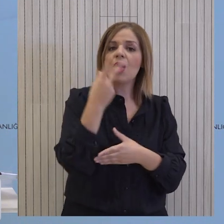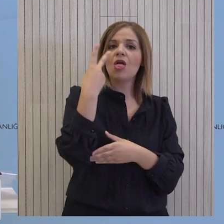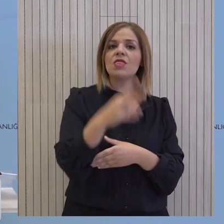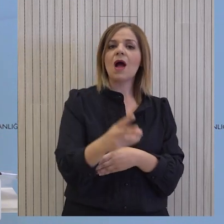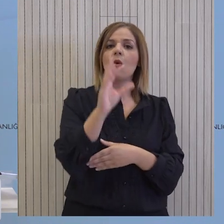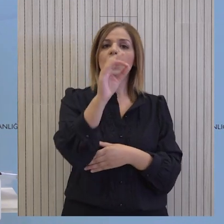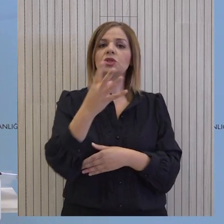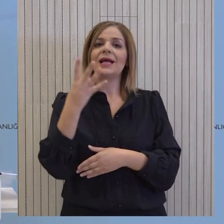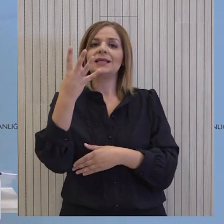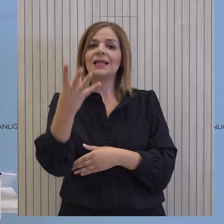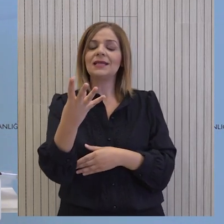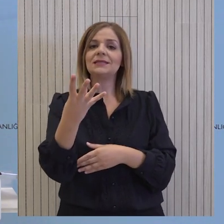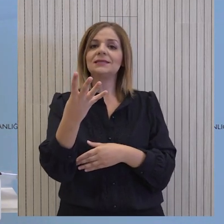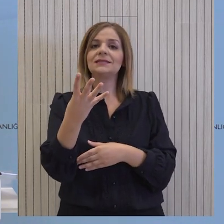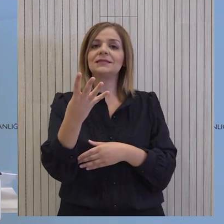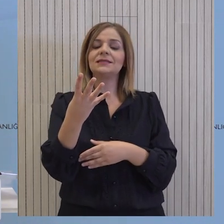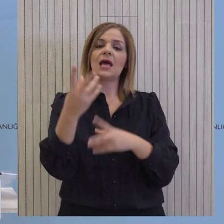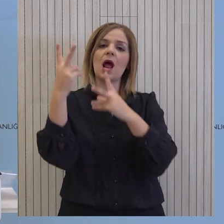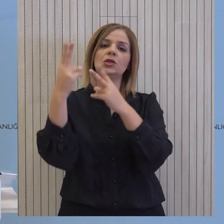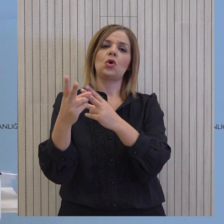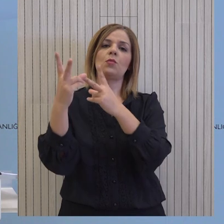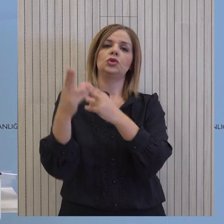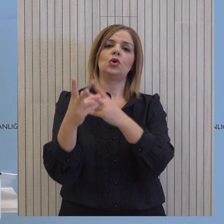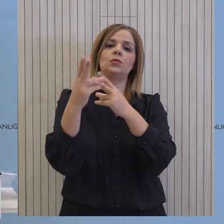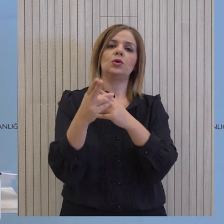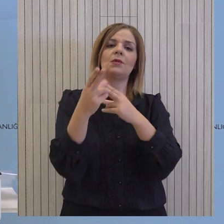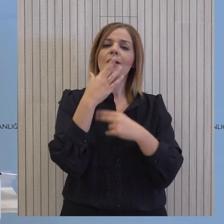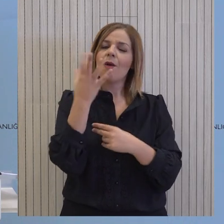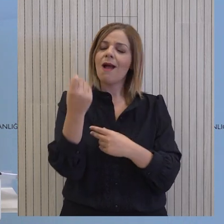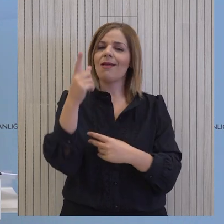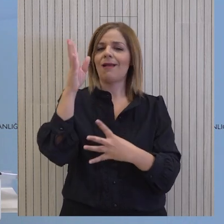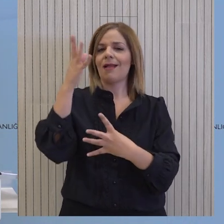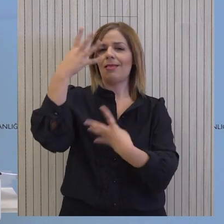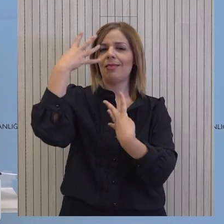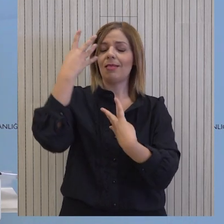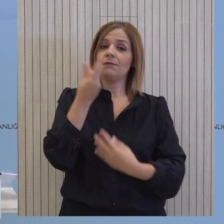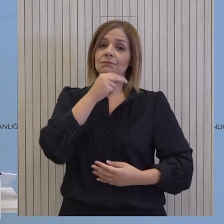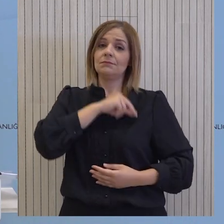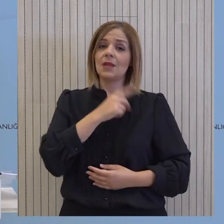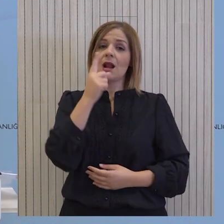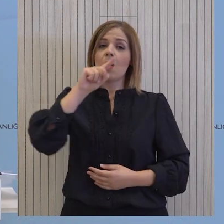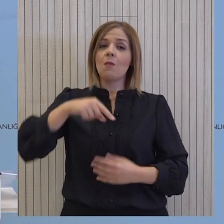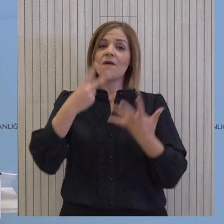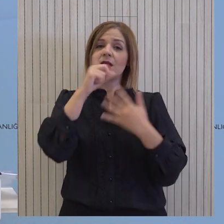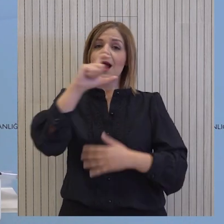204 πλήρως ετυελογημένοι τερματισμοί με αιτήσια εξοικονόμηση 1,7 εκατομμύρια ευρώ.